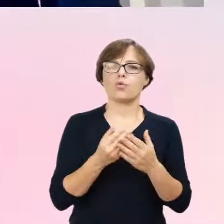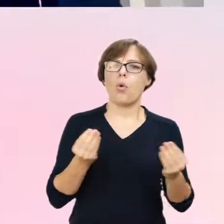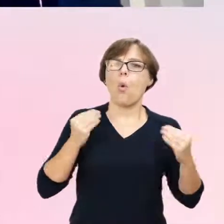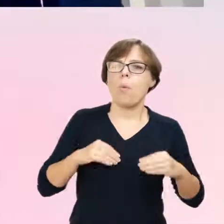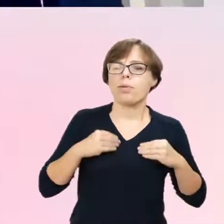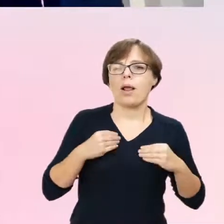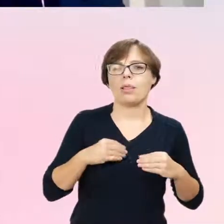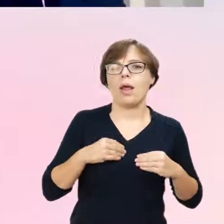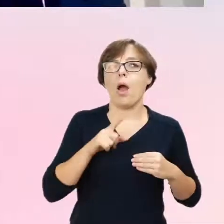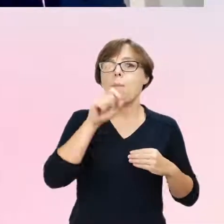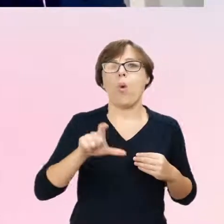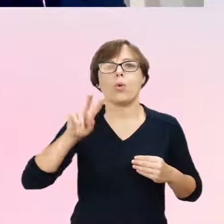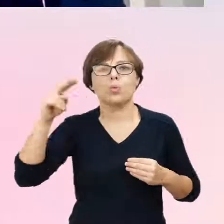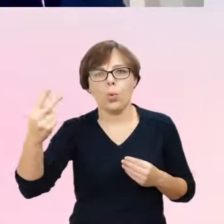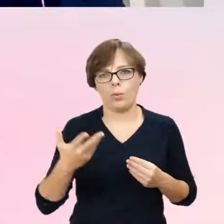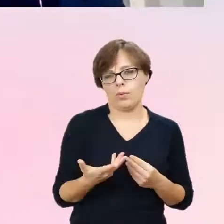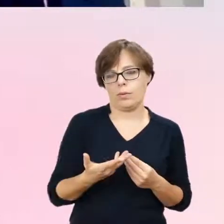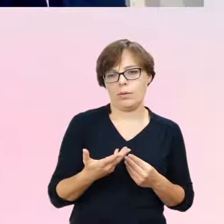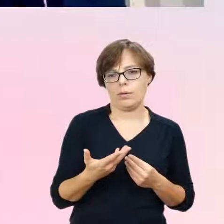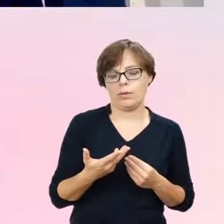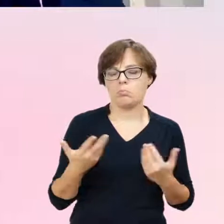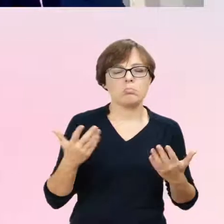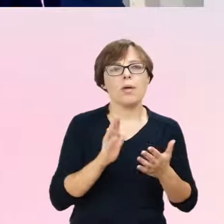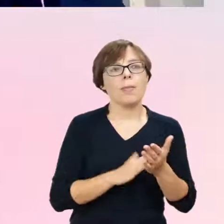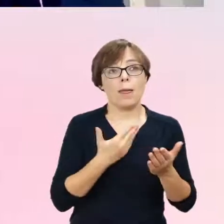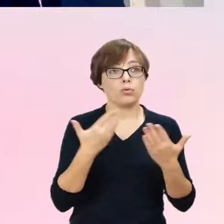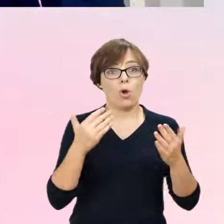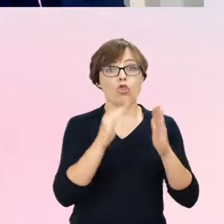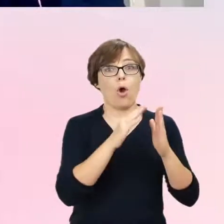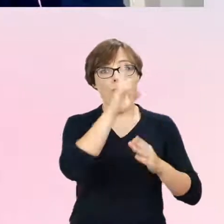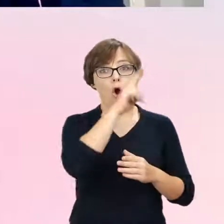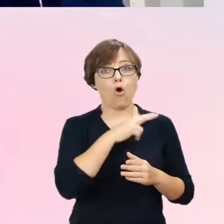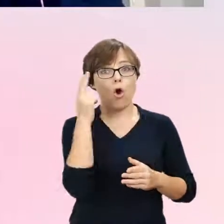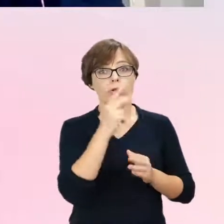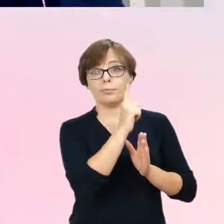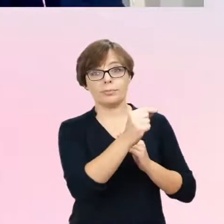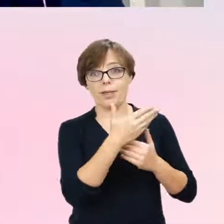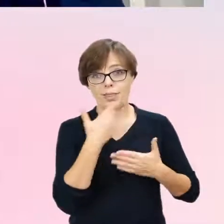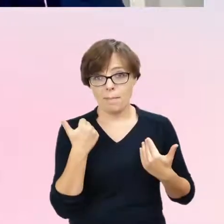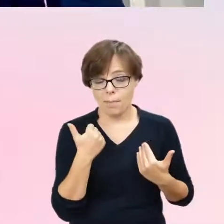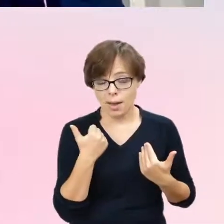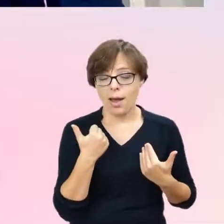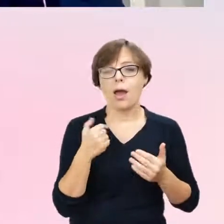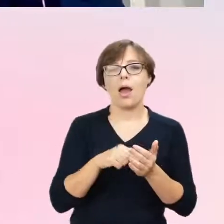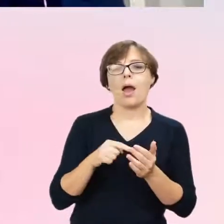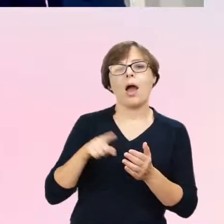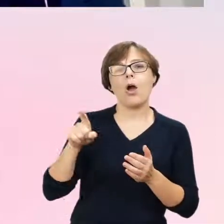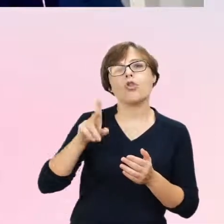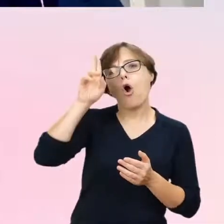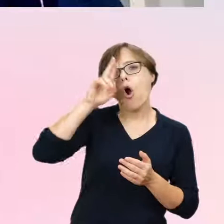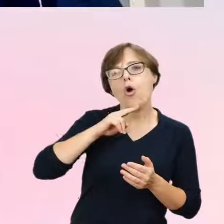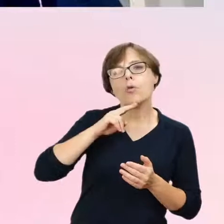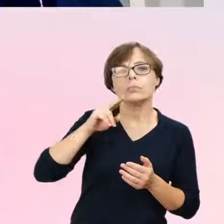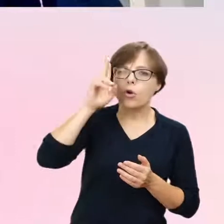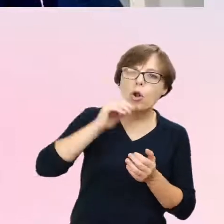w momencie, kiedy nie ma rodziców w domu, tak, to używanie garderoby rodzica